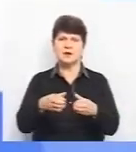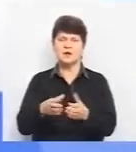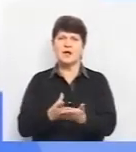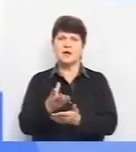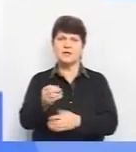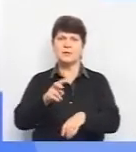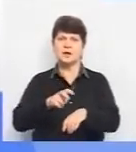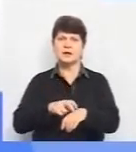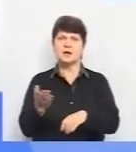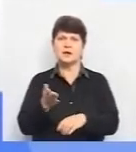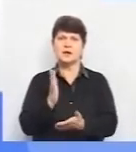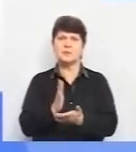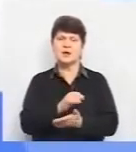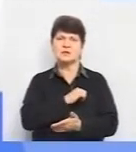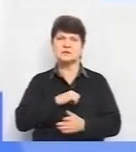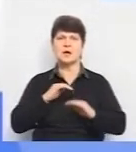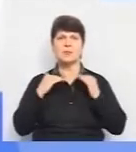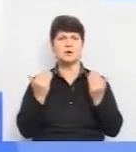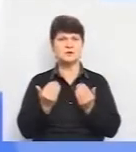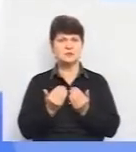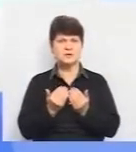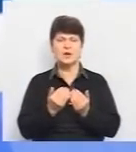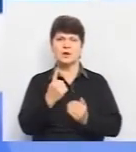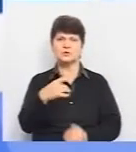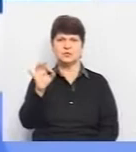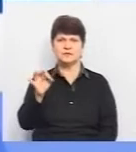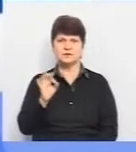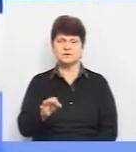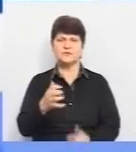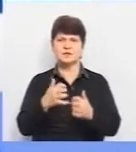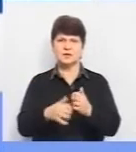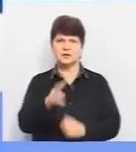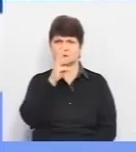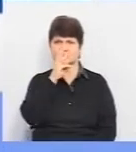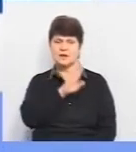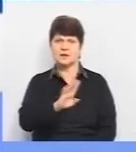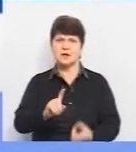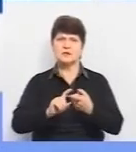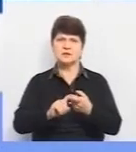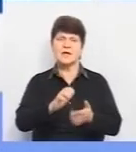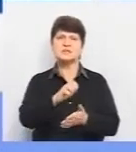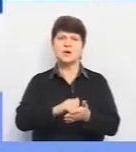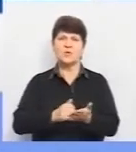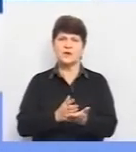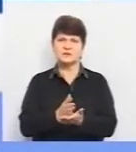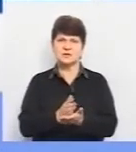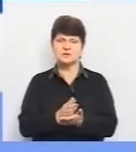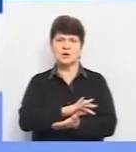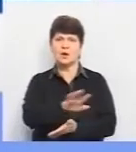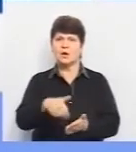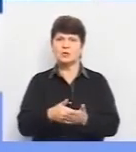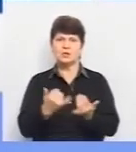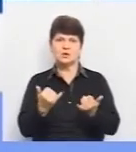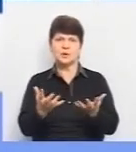лікарям, які перебувають на самоізоляції в обсязі 100% середньої зарплати, незалежно від страхового стажу. Дотепер вони